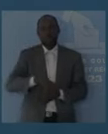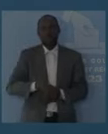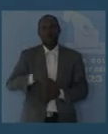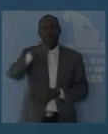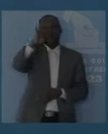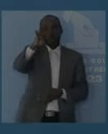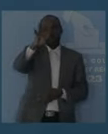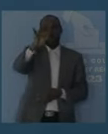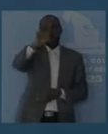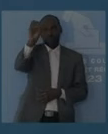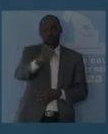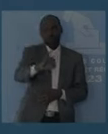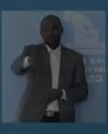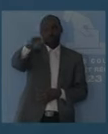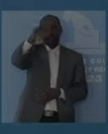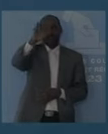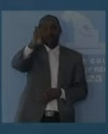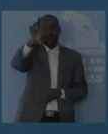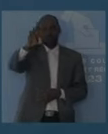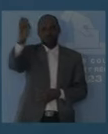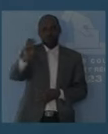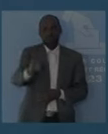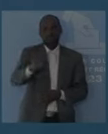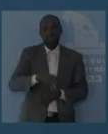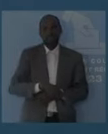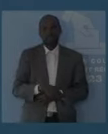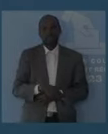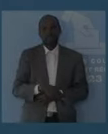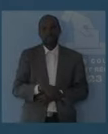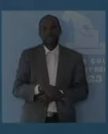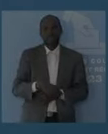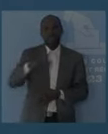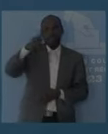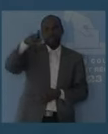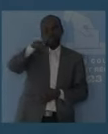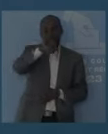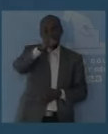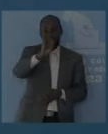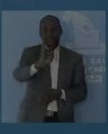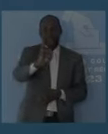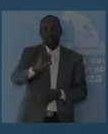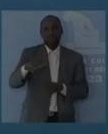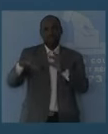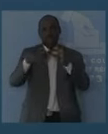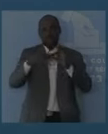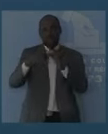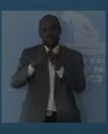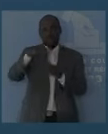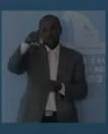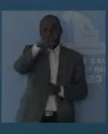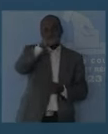48,67%. PDCI-RDA, PPACI,